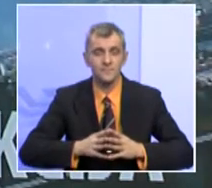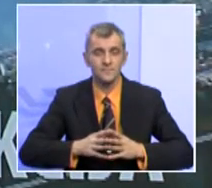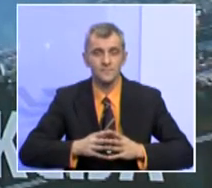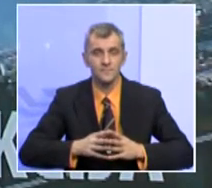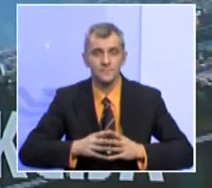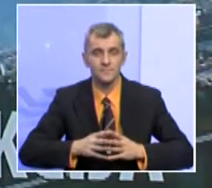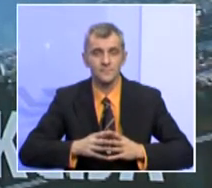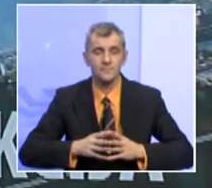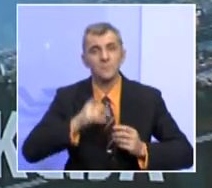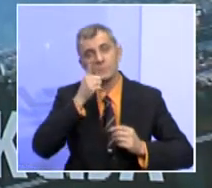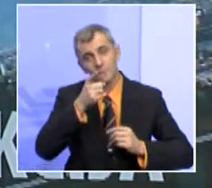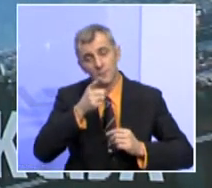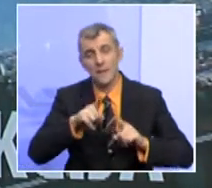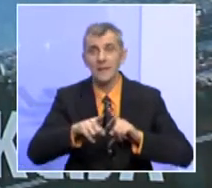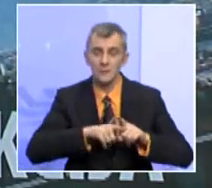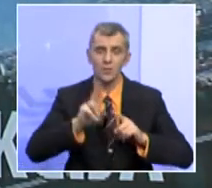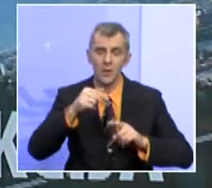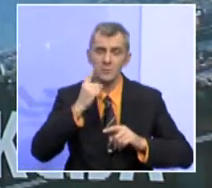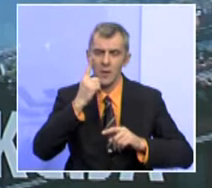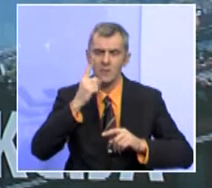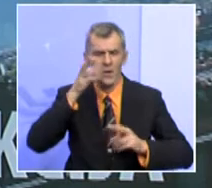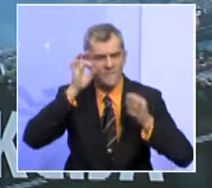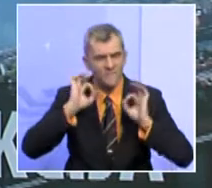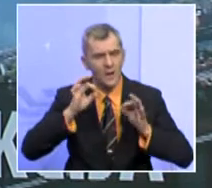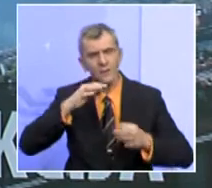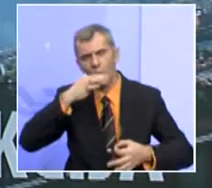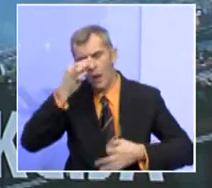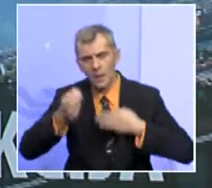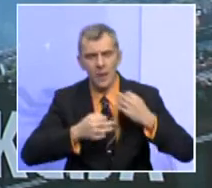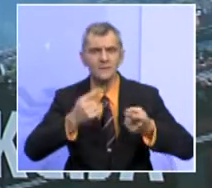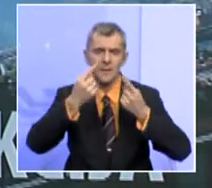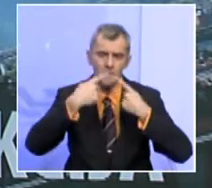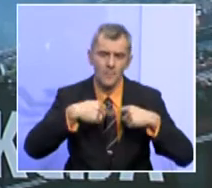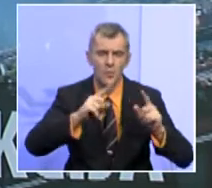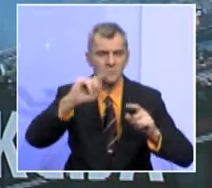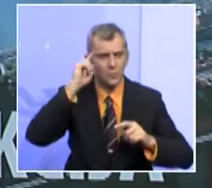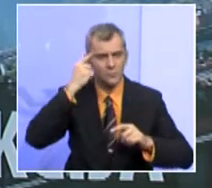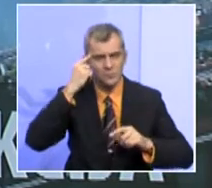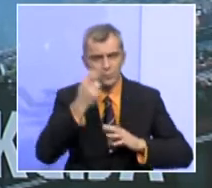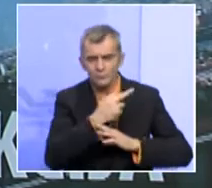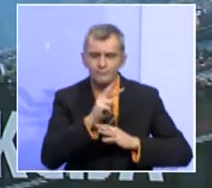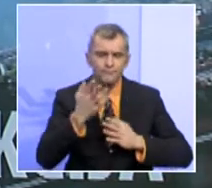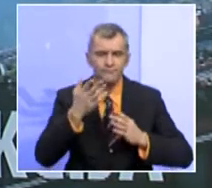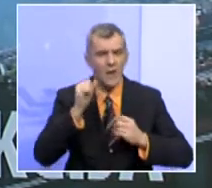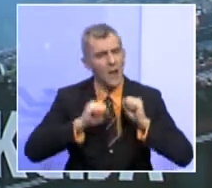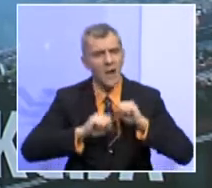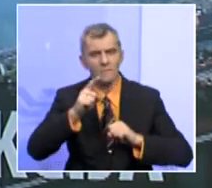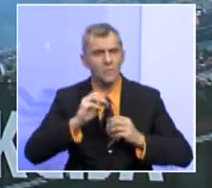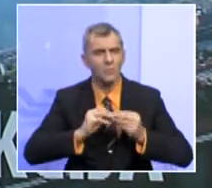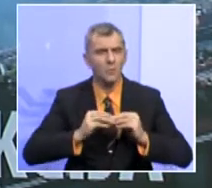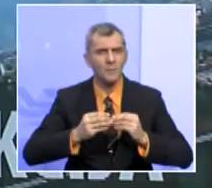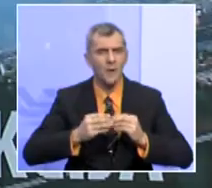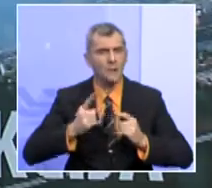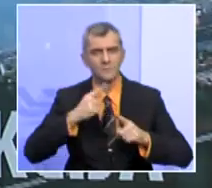ona zavrijeđuje također jednu kvalitetnu analizu, posebno u smislu osvrta na to kakve bi to imalo posljedice